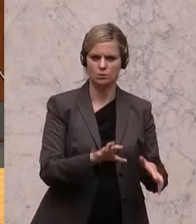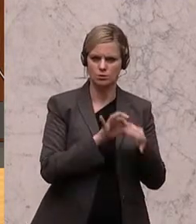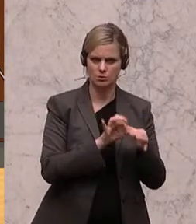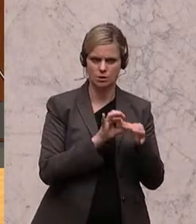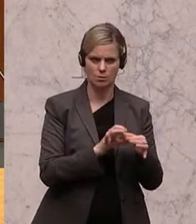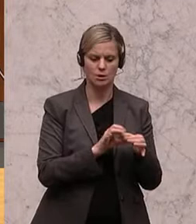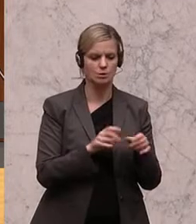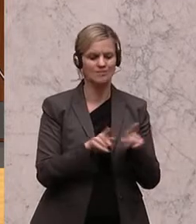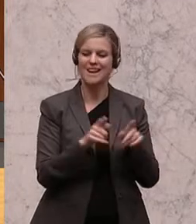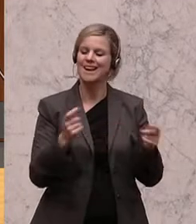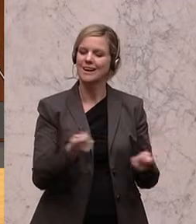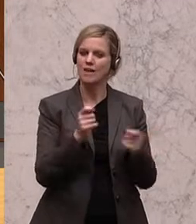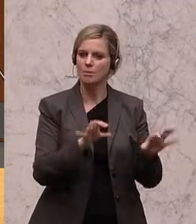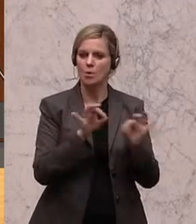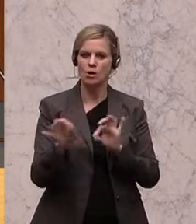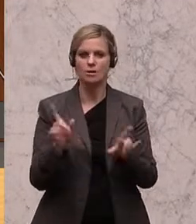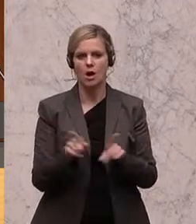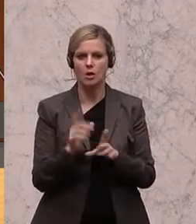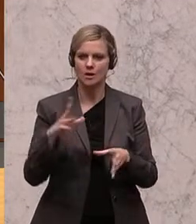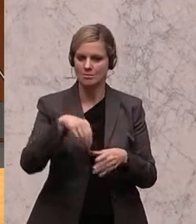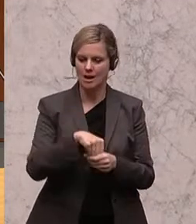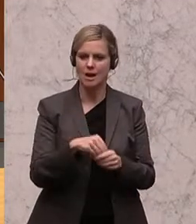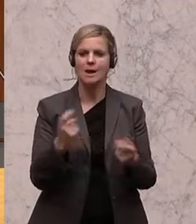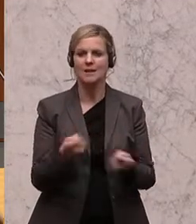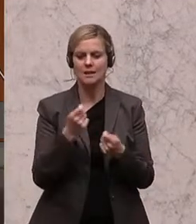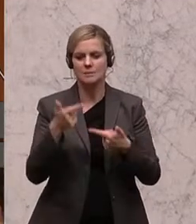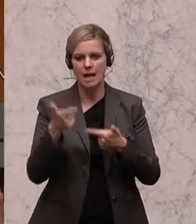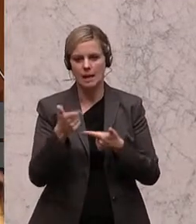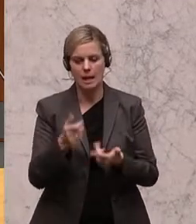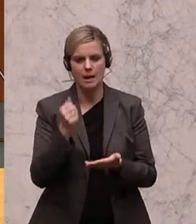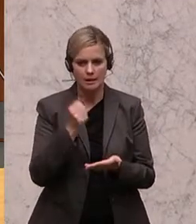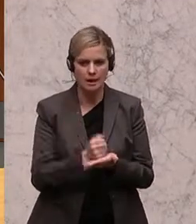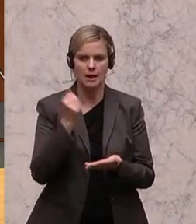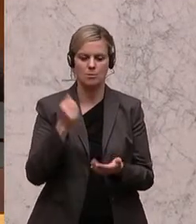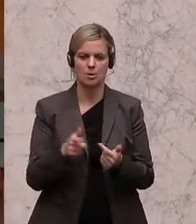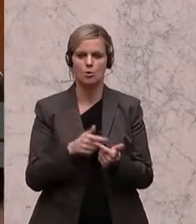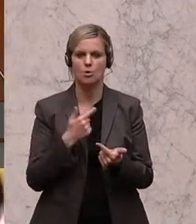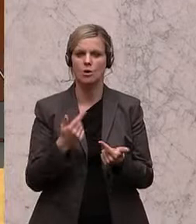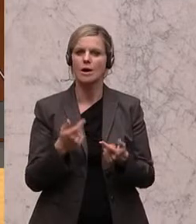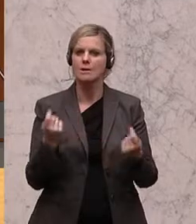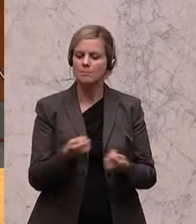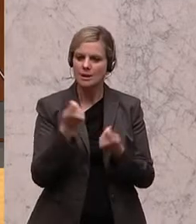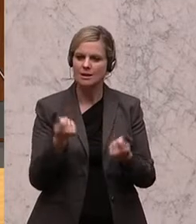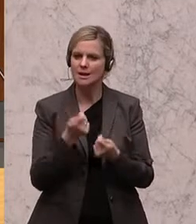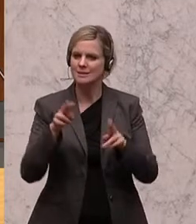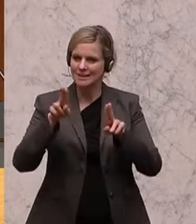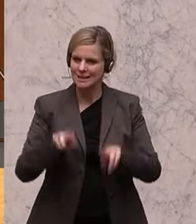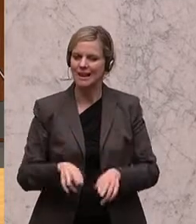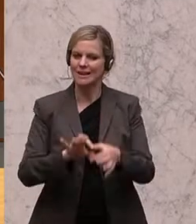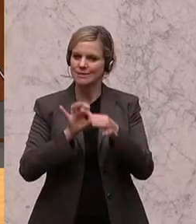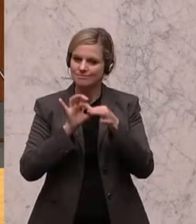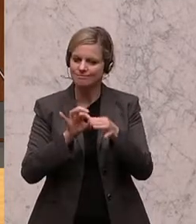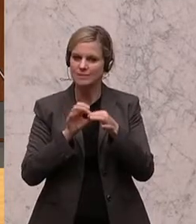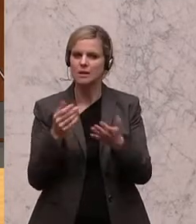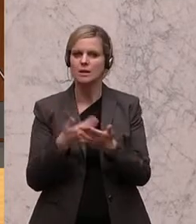entscheidet auch über die Genehmigung von Betriebsanlagen, zum Beispiel, es geht um das Betriebsrecht, und